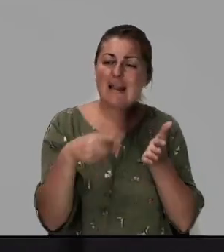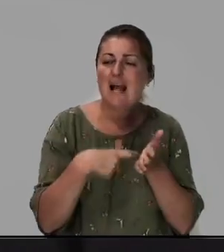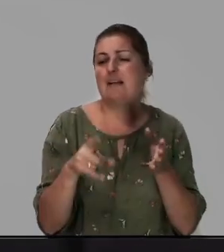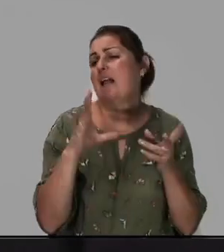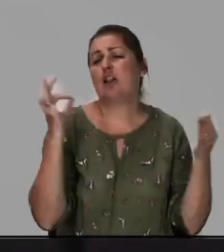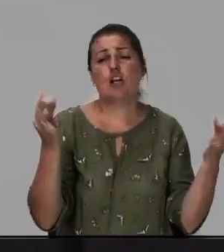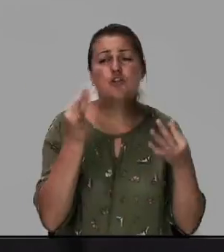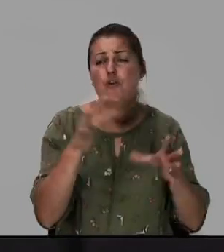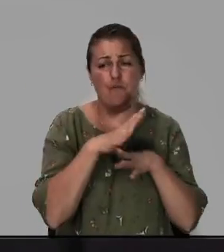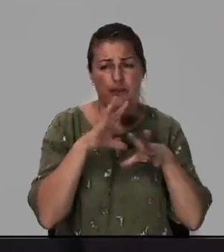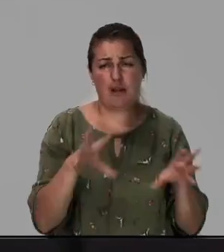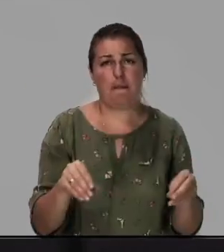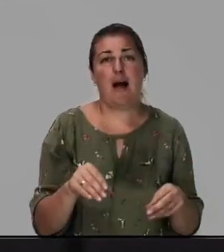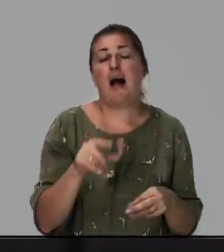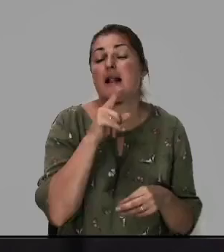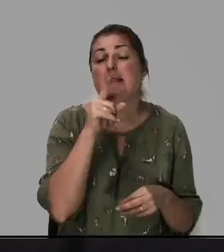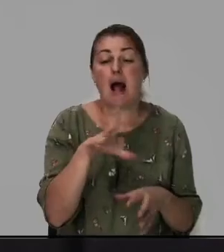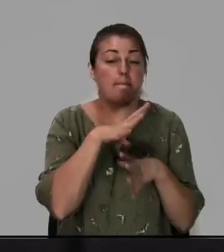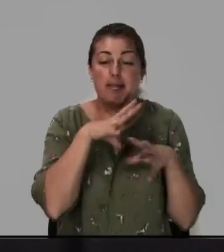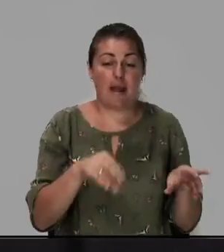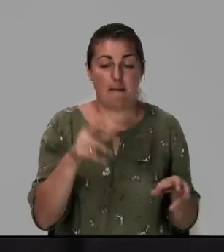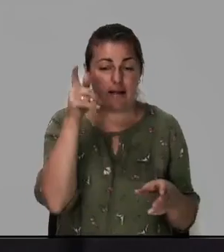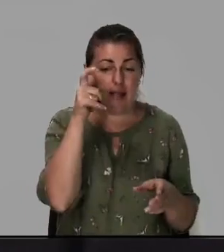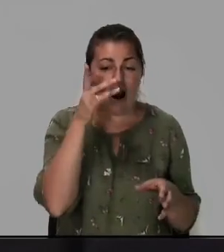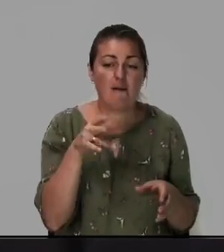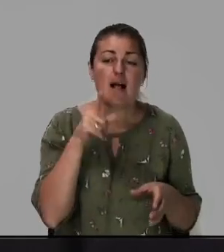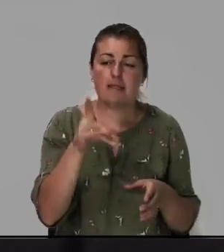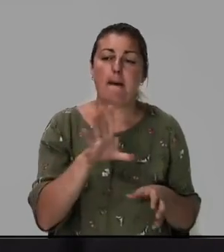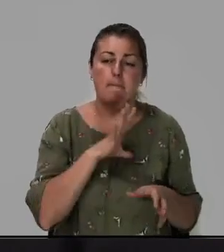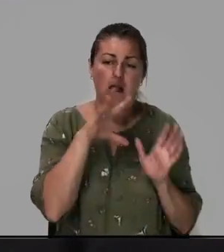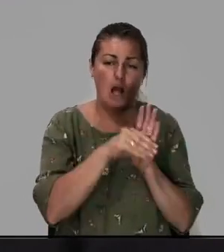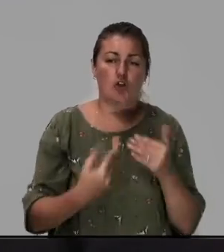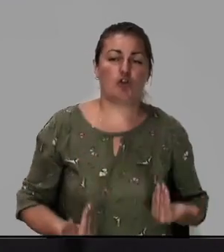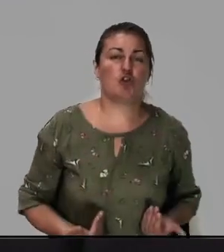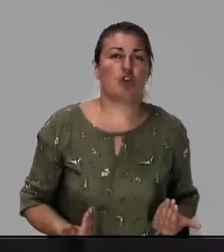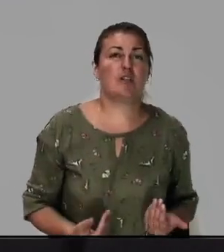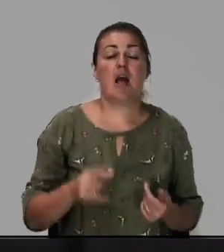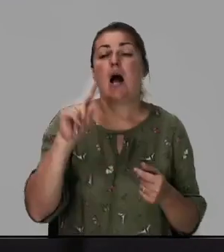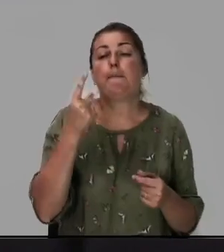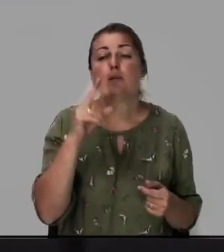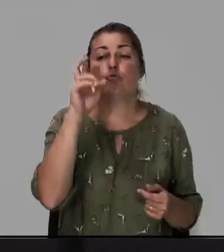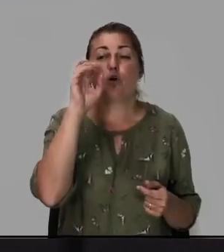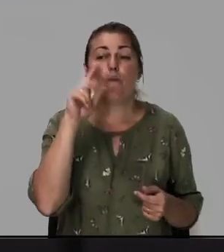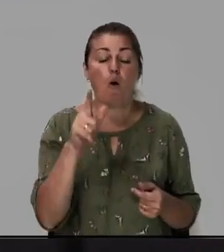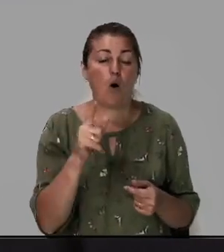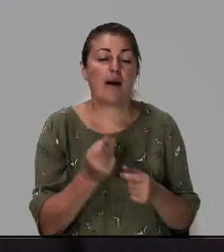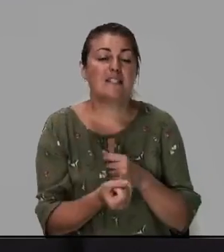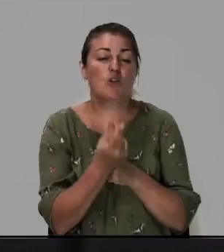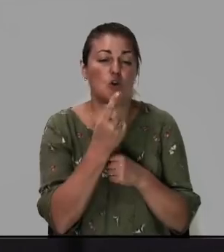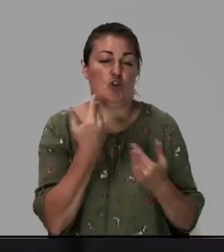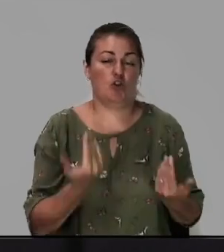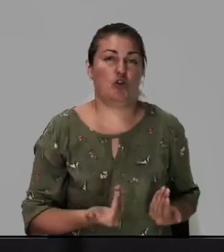не было. Там не было дьявола, там была жизнь, потому что Бог источник жизни.